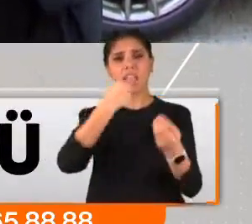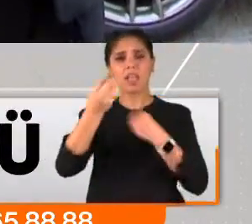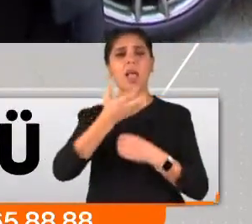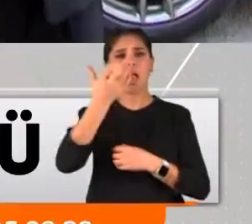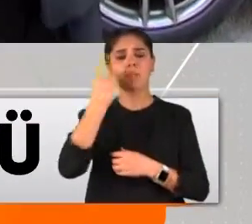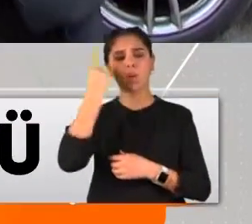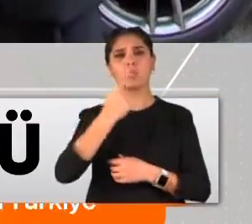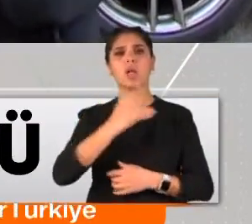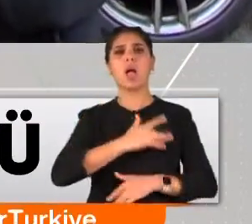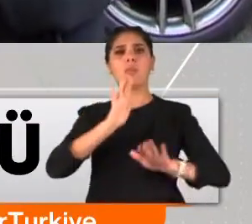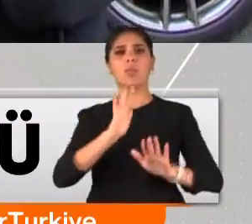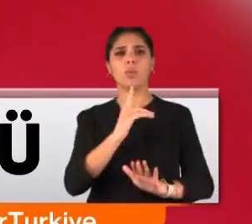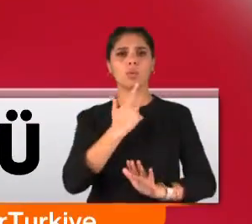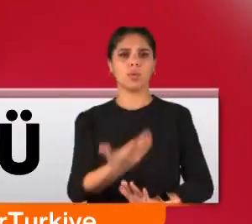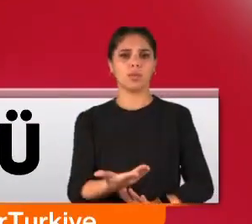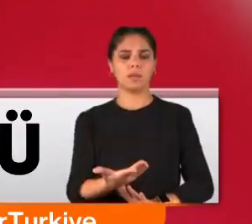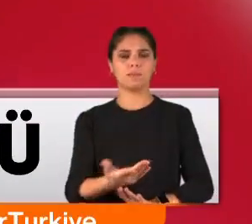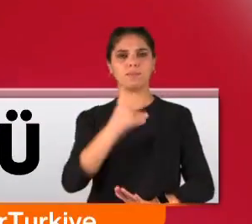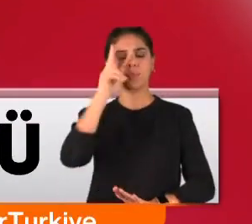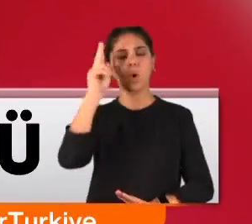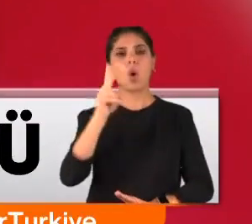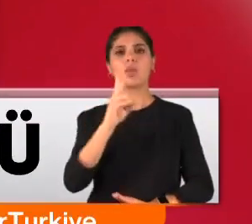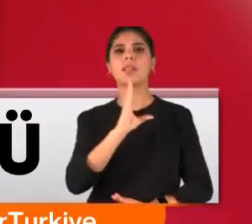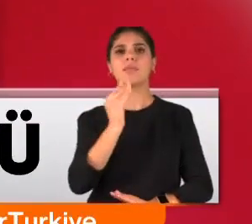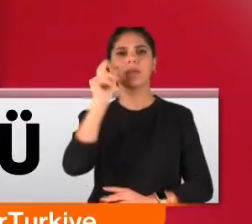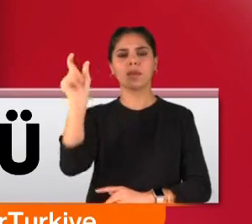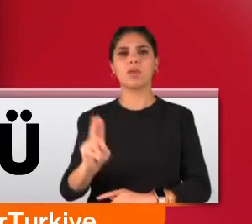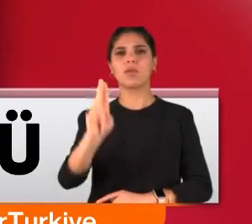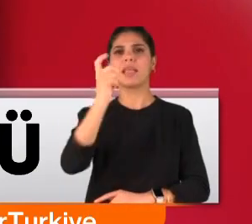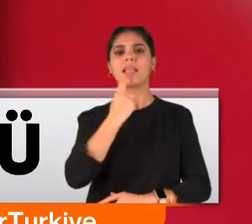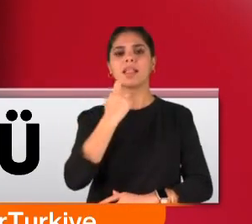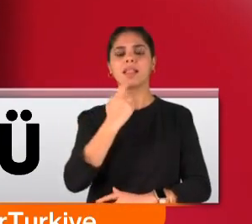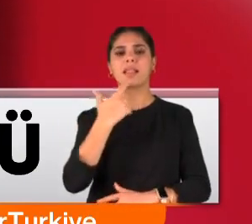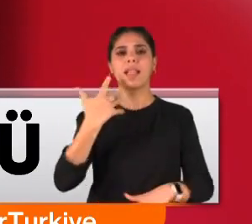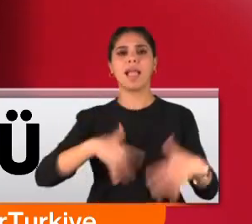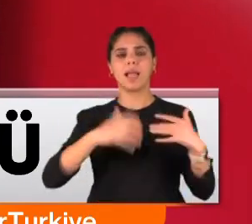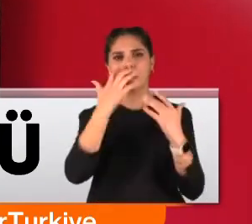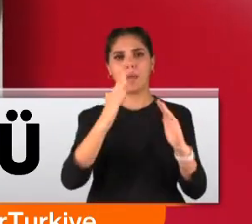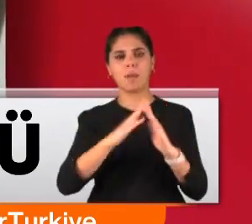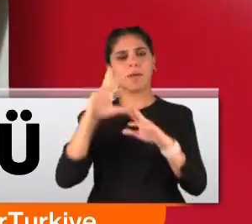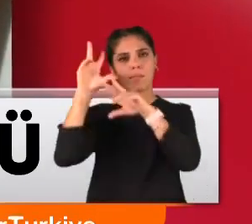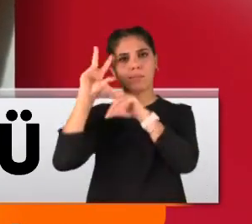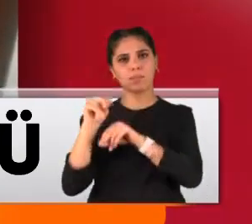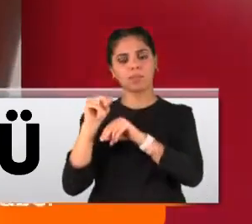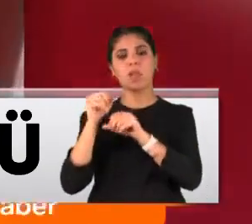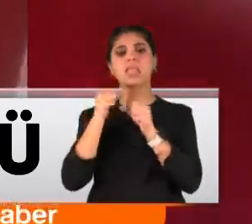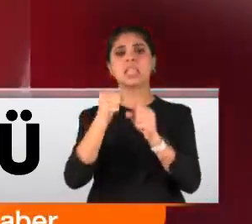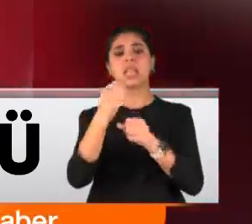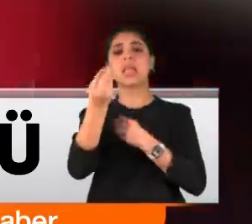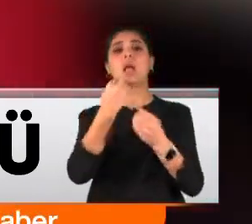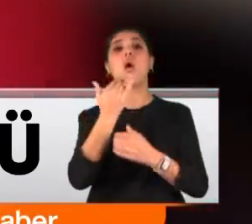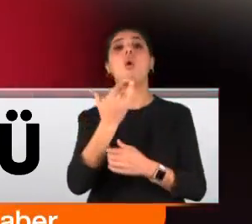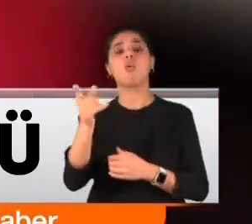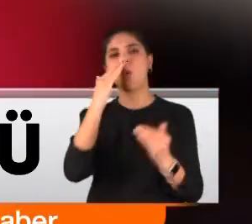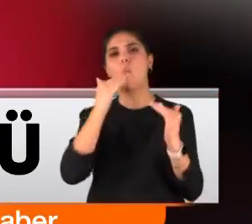yerken kalbinin durduğunu söyledi. Otizmli genç 7 senedir bir engelli bakım evindeydi. Katı yiyecek yiyemiyordu. Öyle